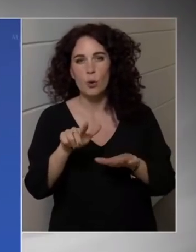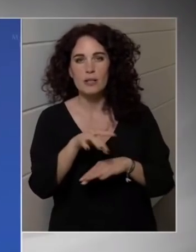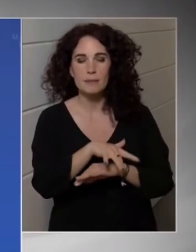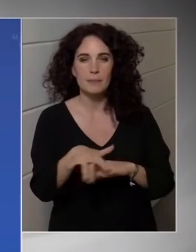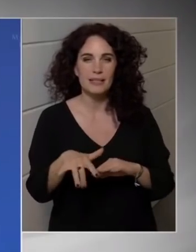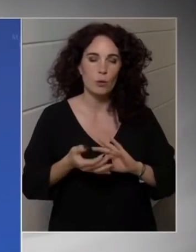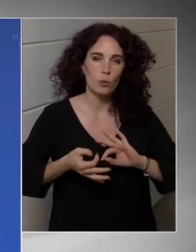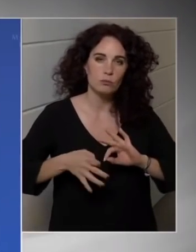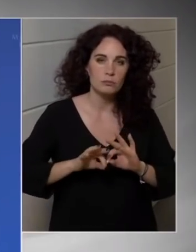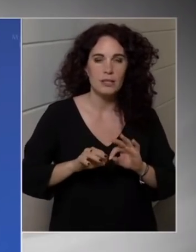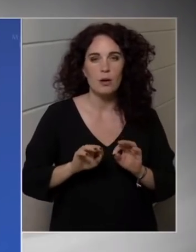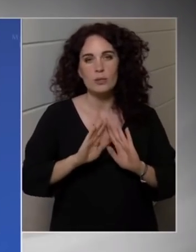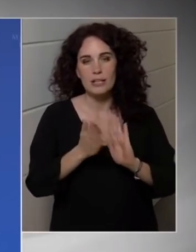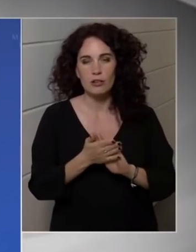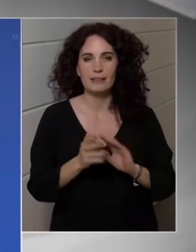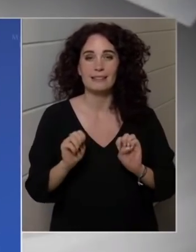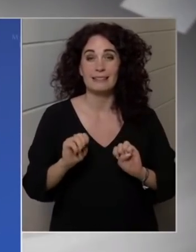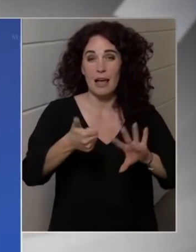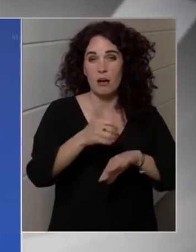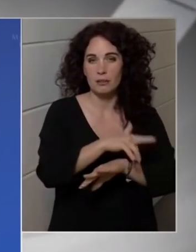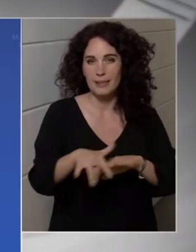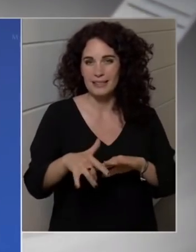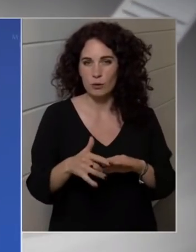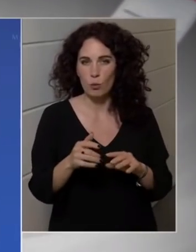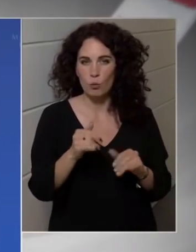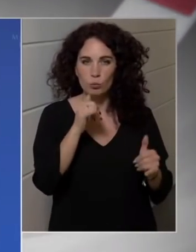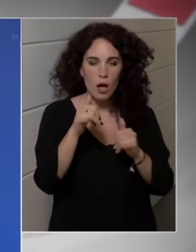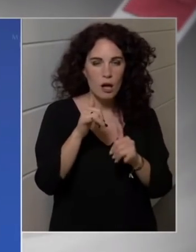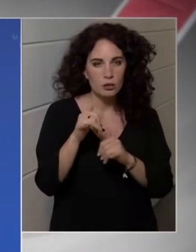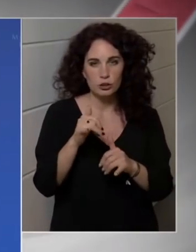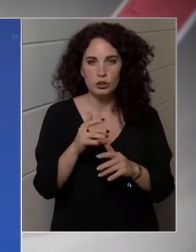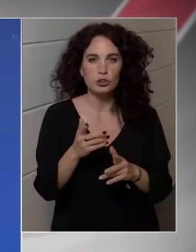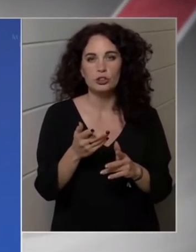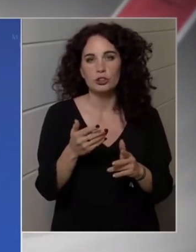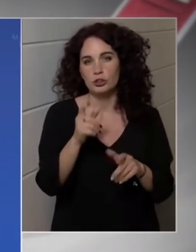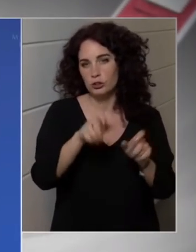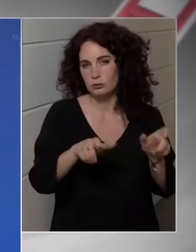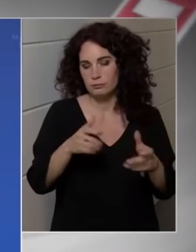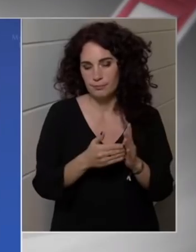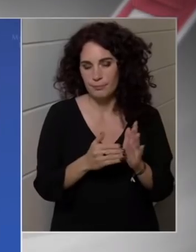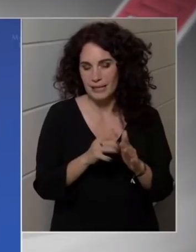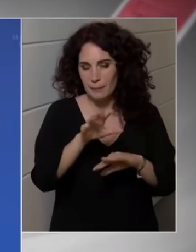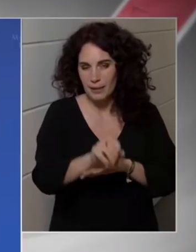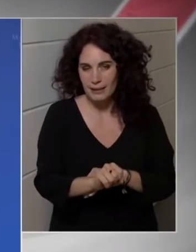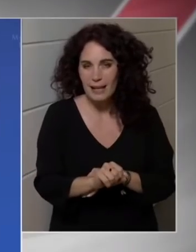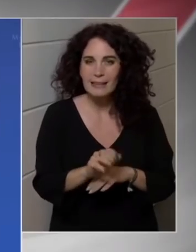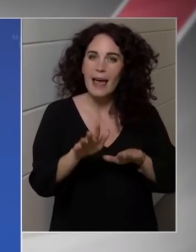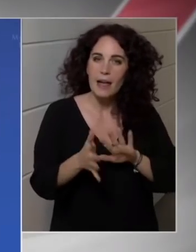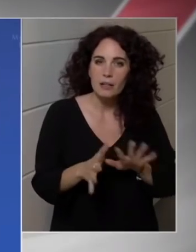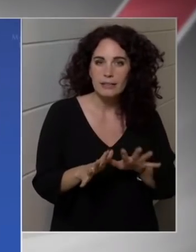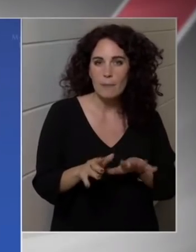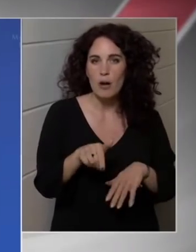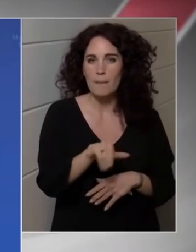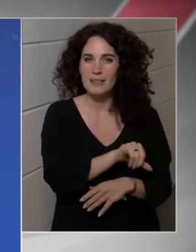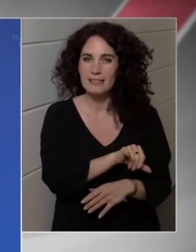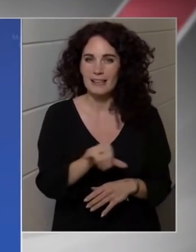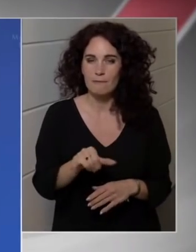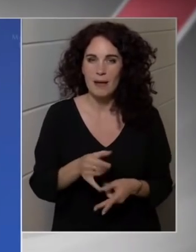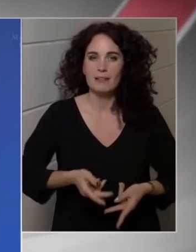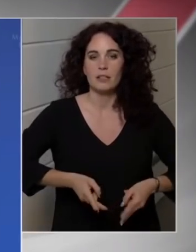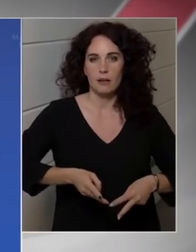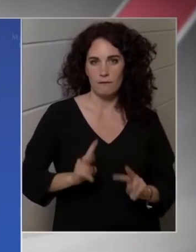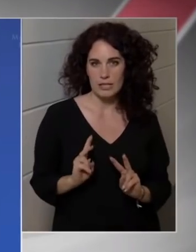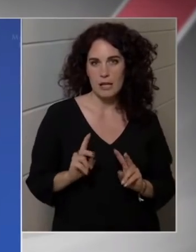létszáma 2019-es szinthez, ami lényegében induló utasonként 7-8 millió, teljes